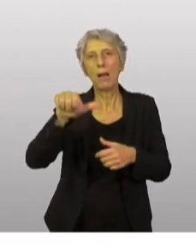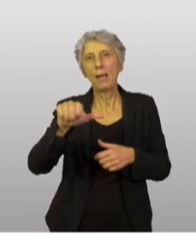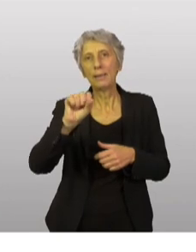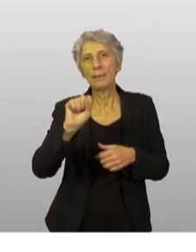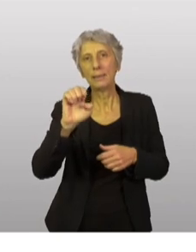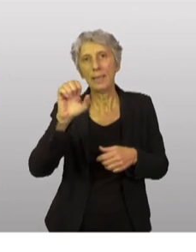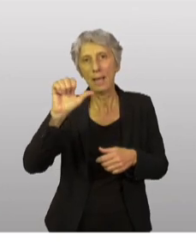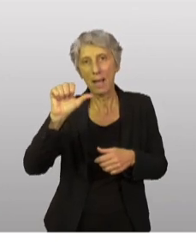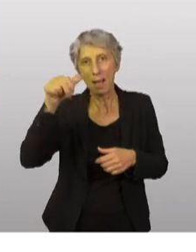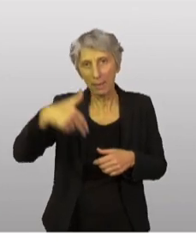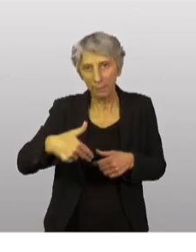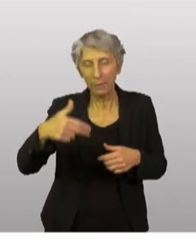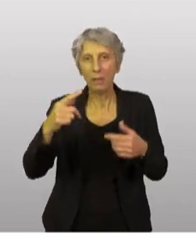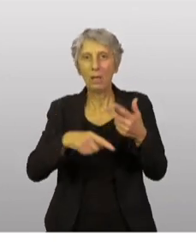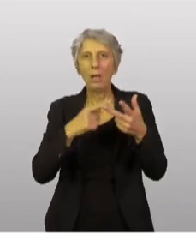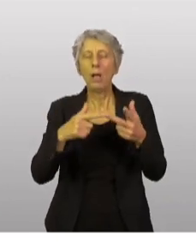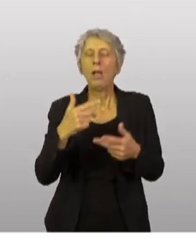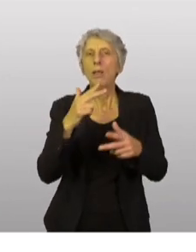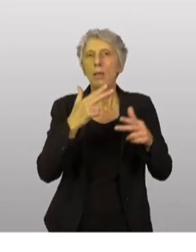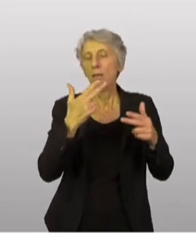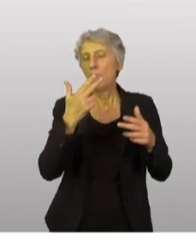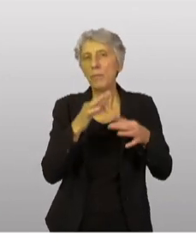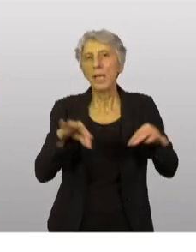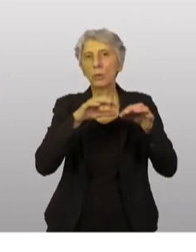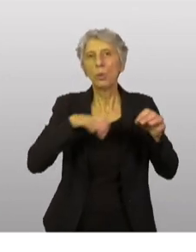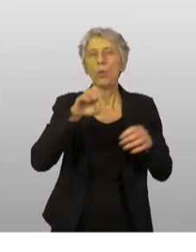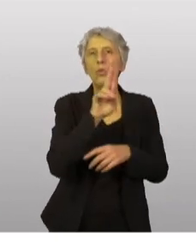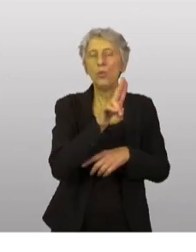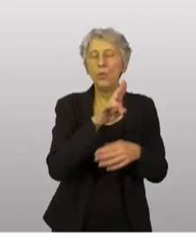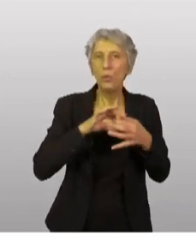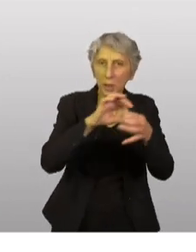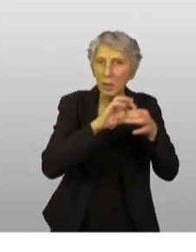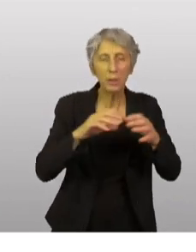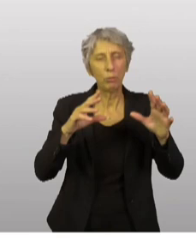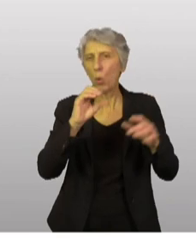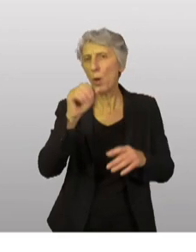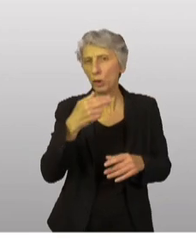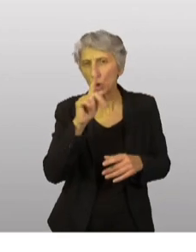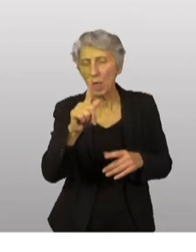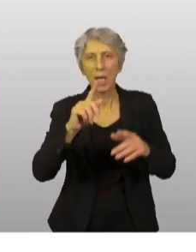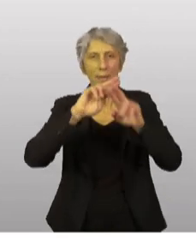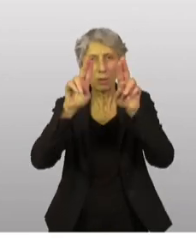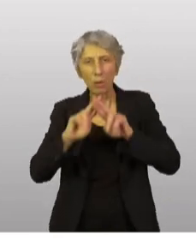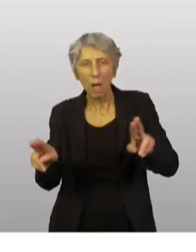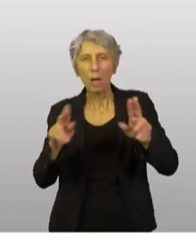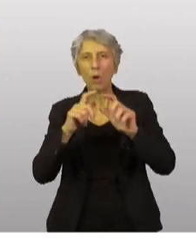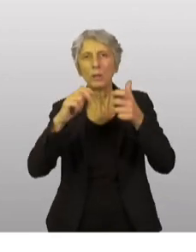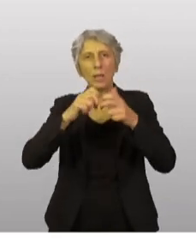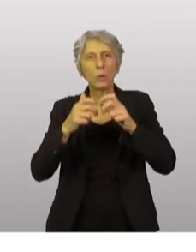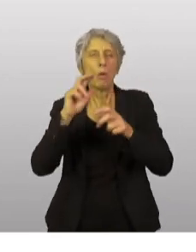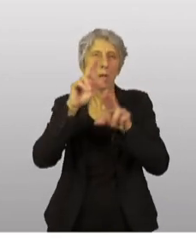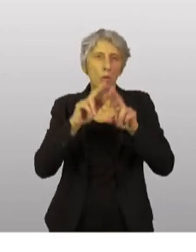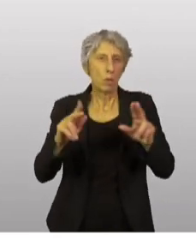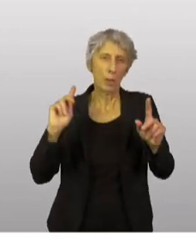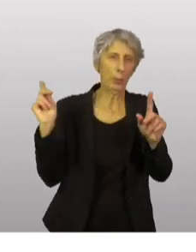ainsi qu'aux Nations unies ou à toutes les organisations internationales qui sont présentes et qui jouent également un rôle